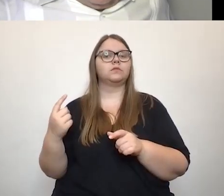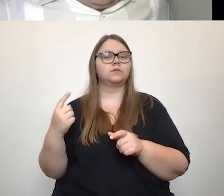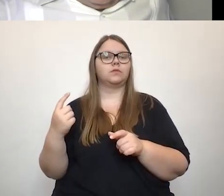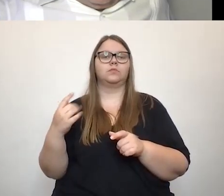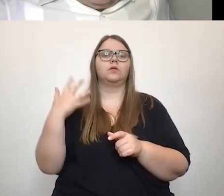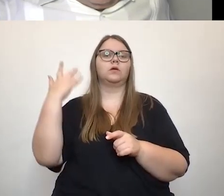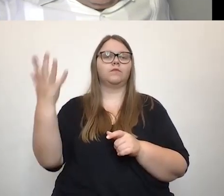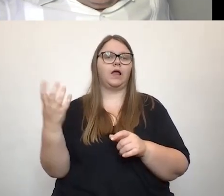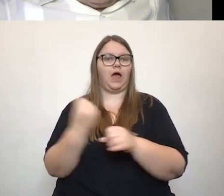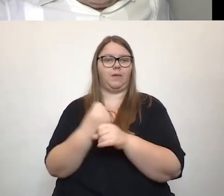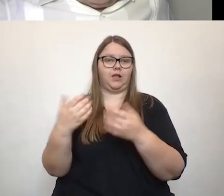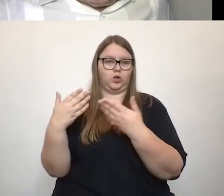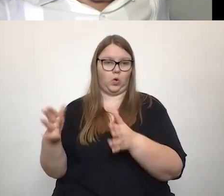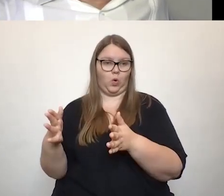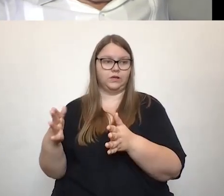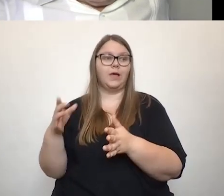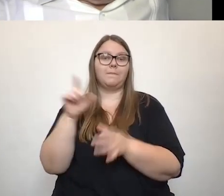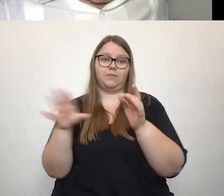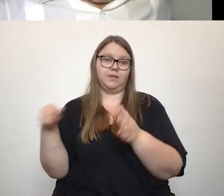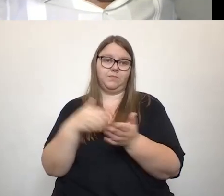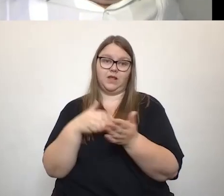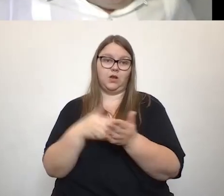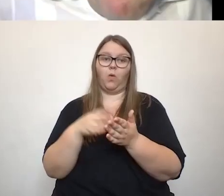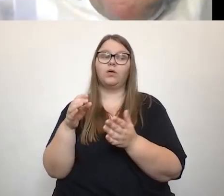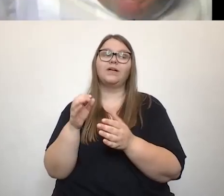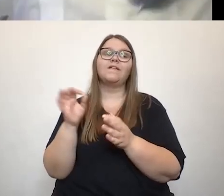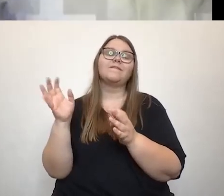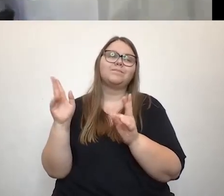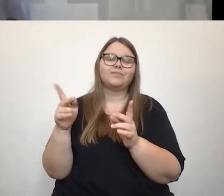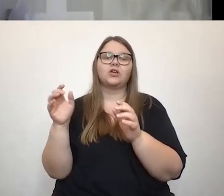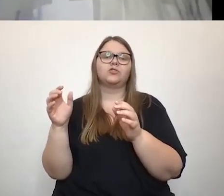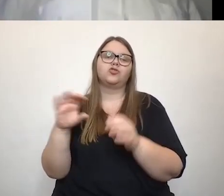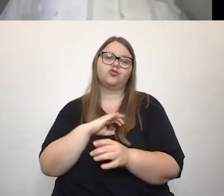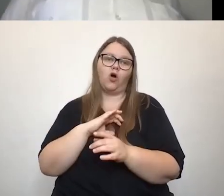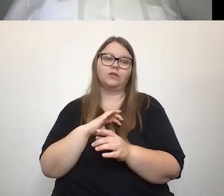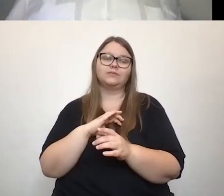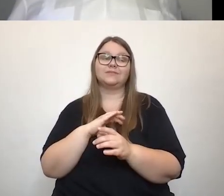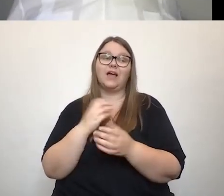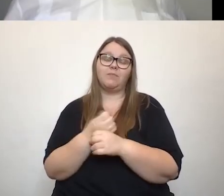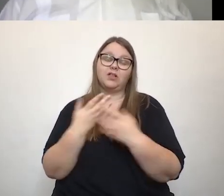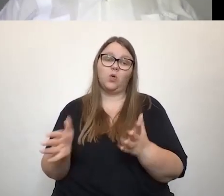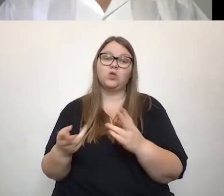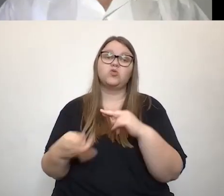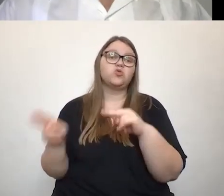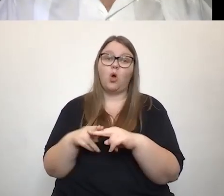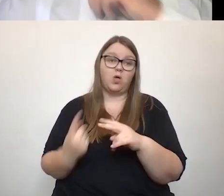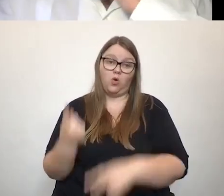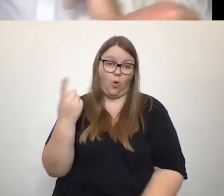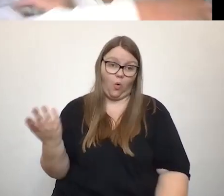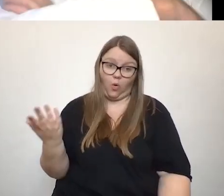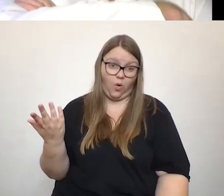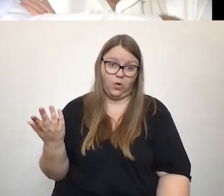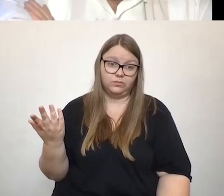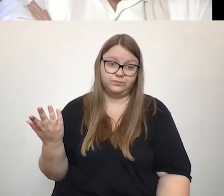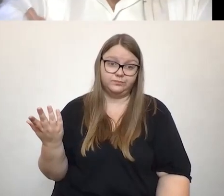Arbeitslosigkeit bei Menschen mit Behinderung eben doppelt so hoch ist, wie das bei Menschen ohne Behinderung der Fall ist und wir wissen aber auch, dass